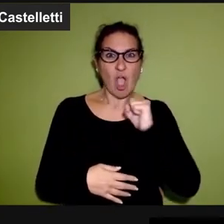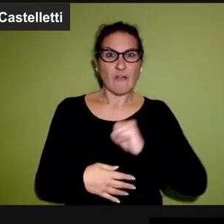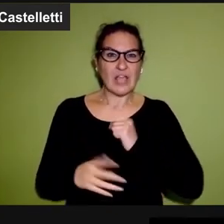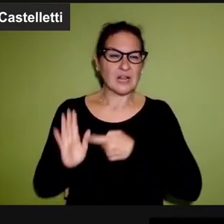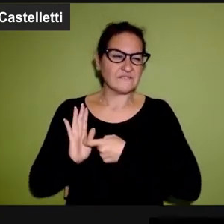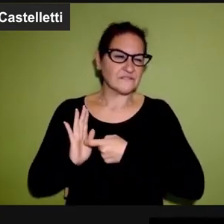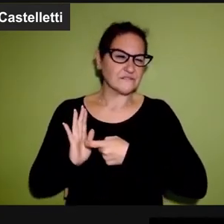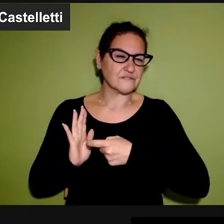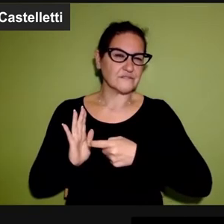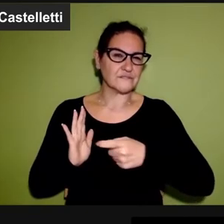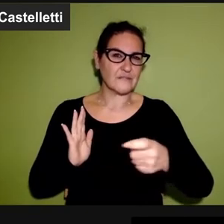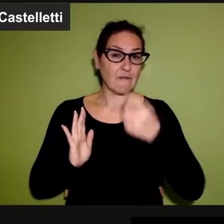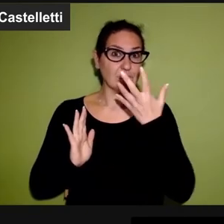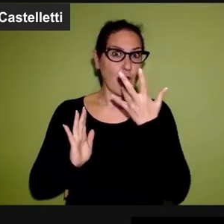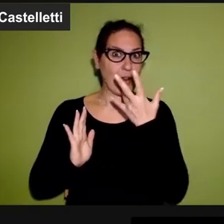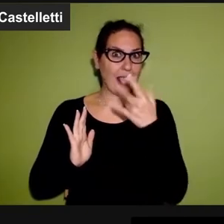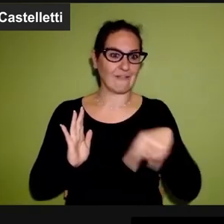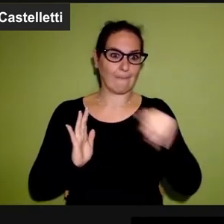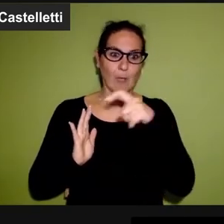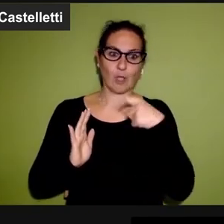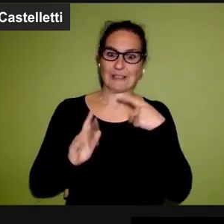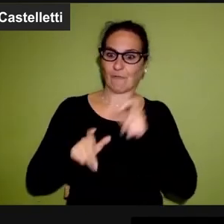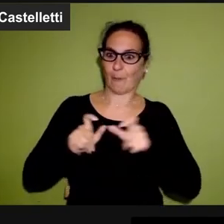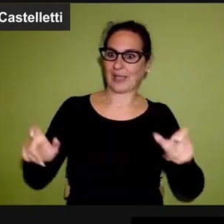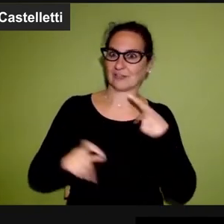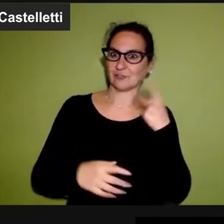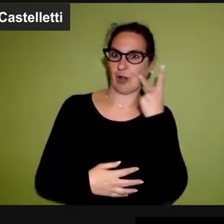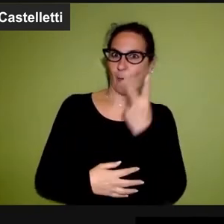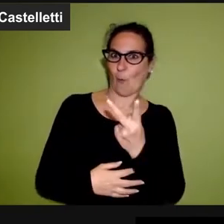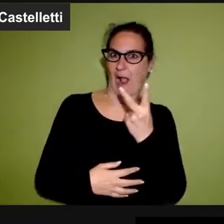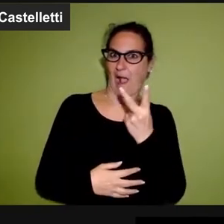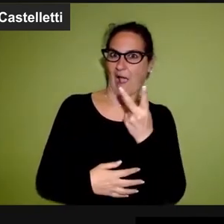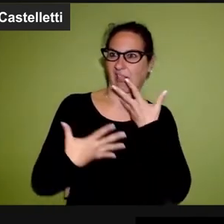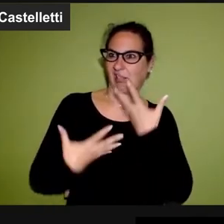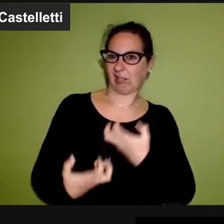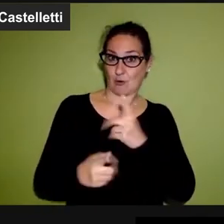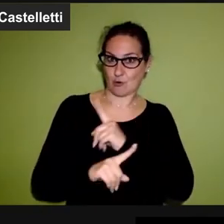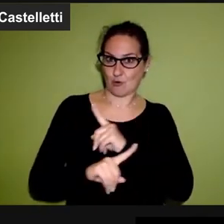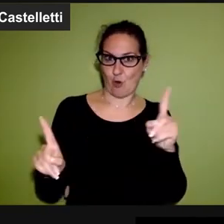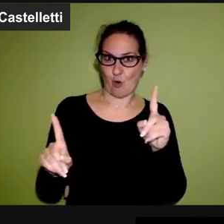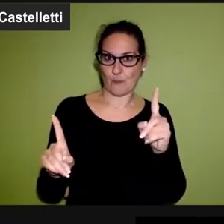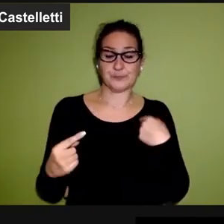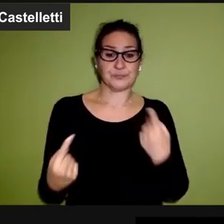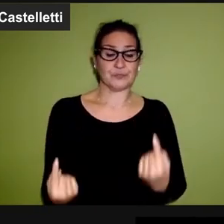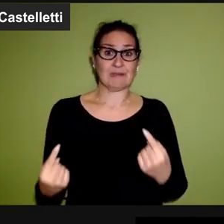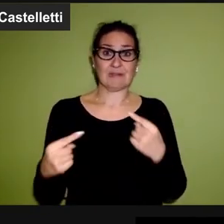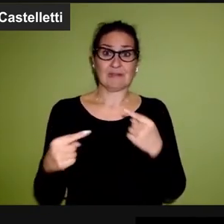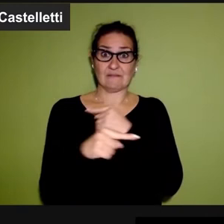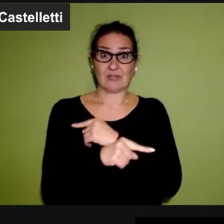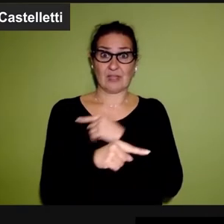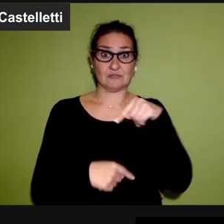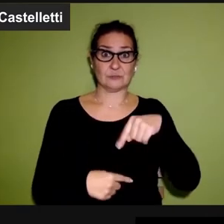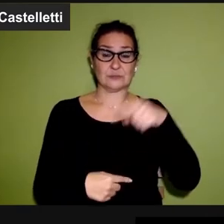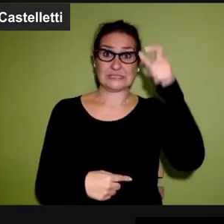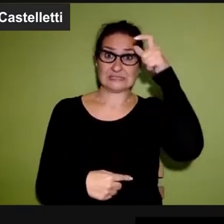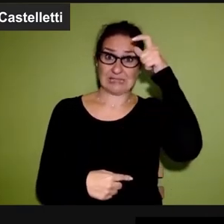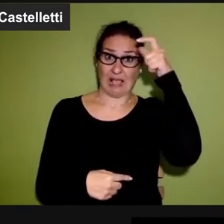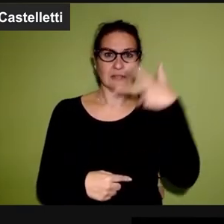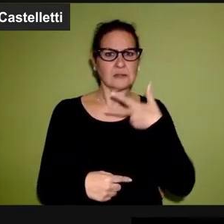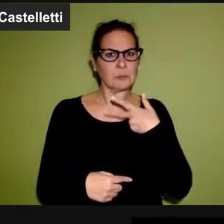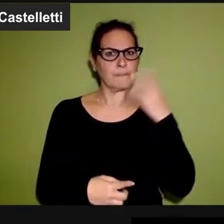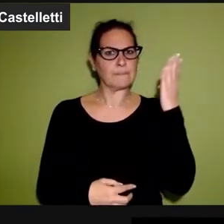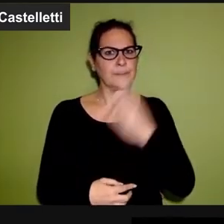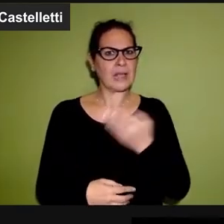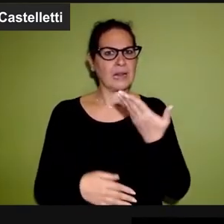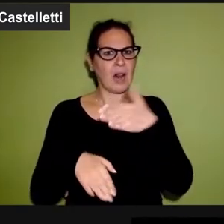condannato durasse quanto più possibile per non scontentare il pubblico. Oggi invece, negli stati